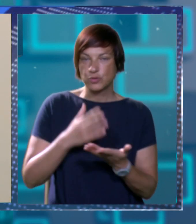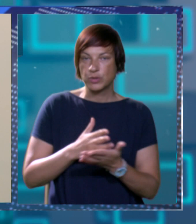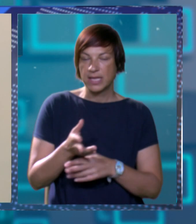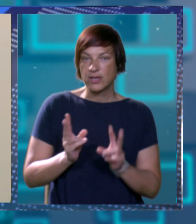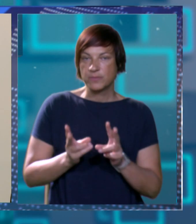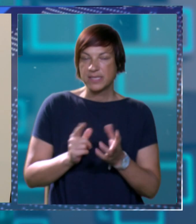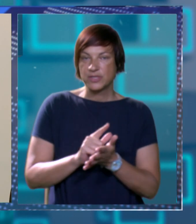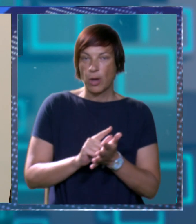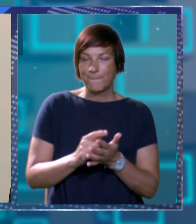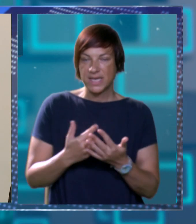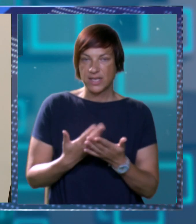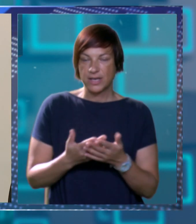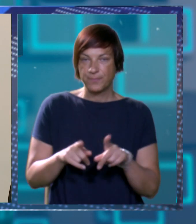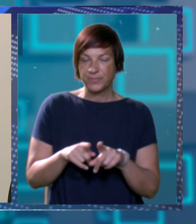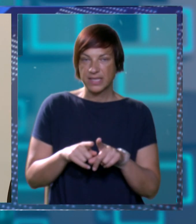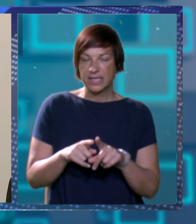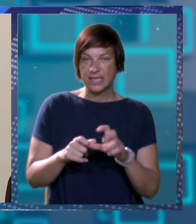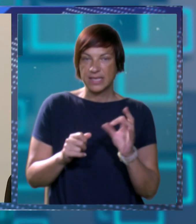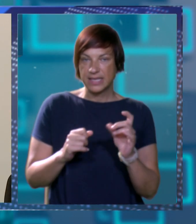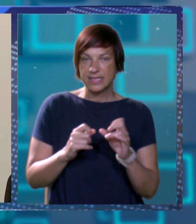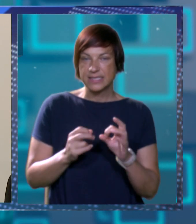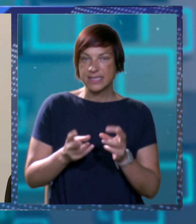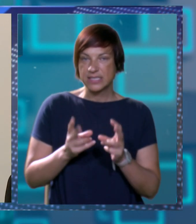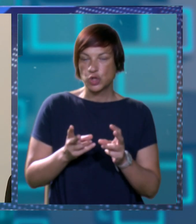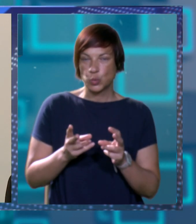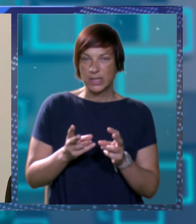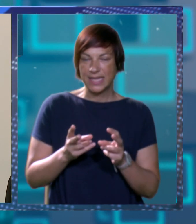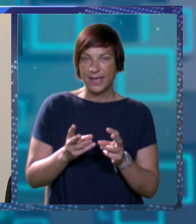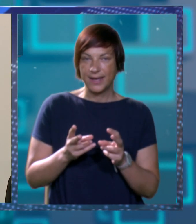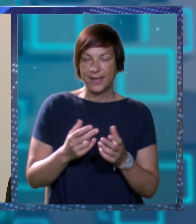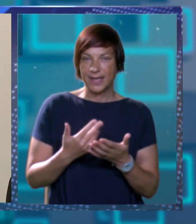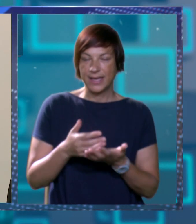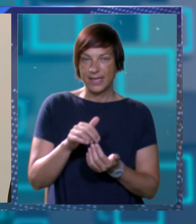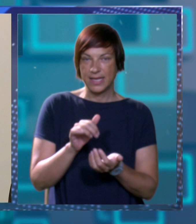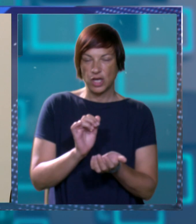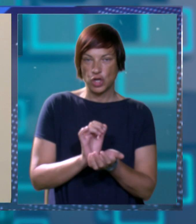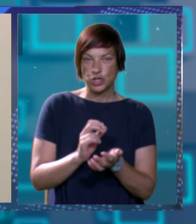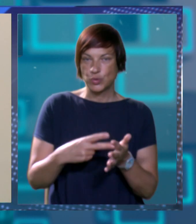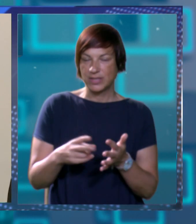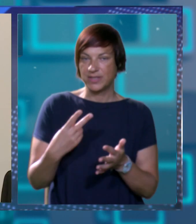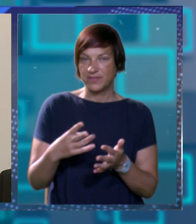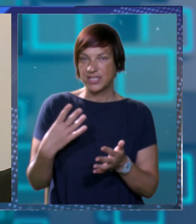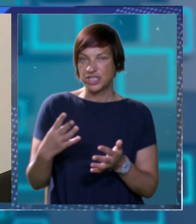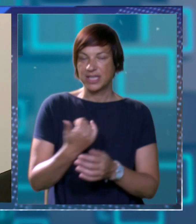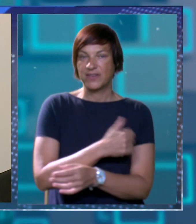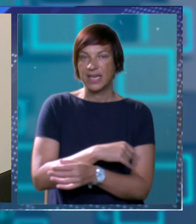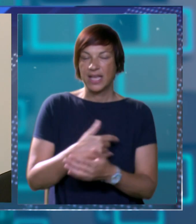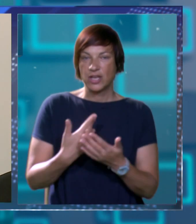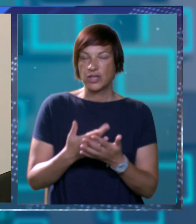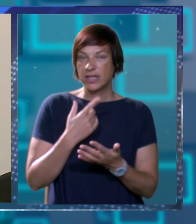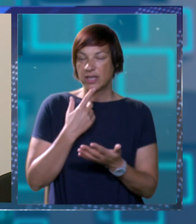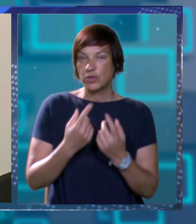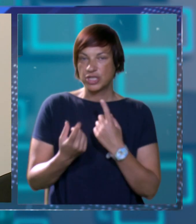tijekom zimskog perioda također EasyJet tijekom studenog i ožujka 2024. godine